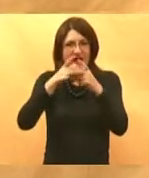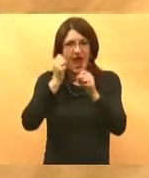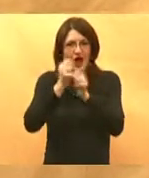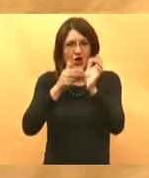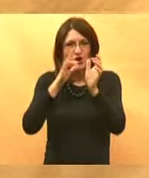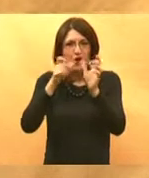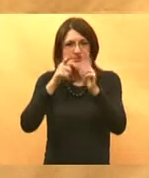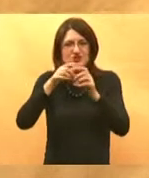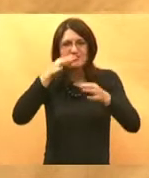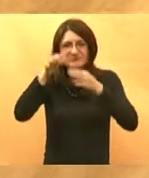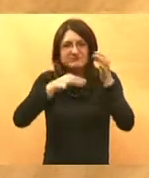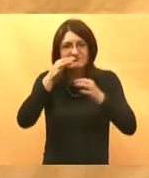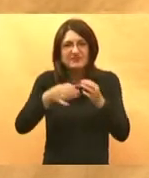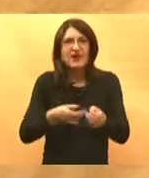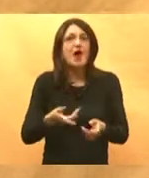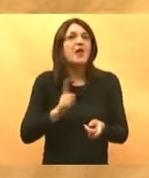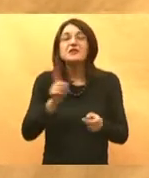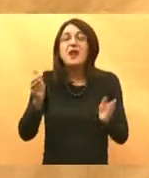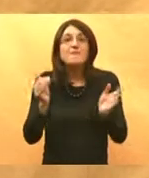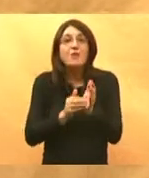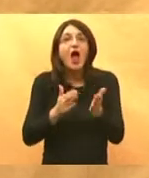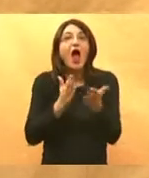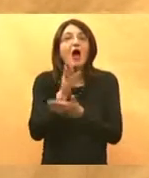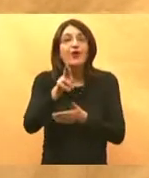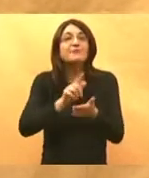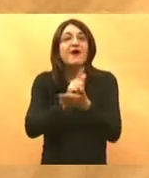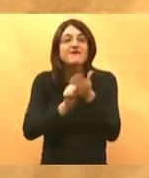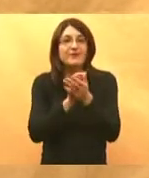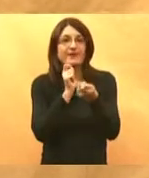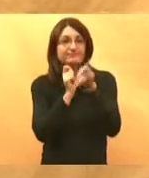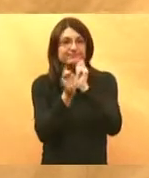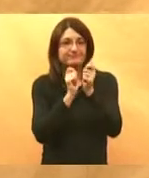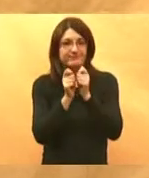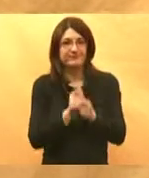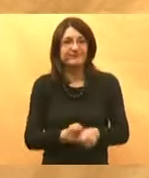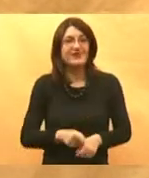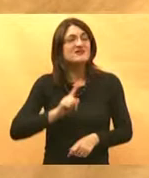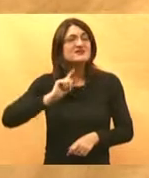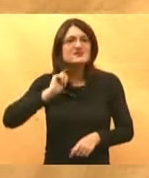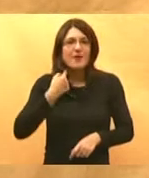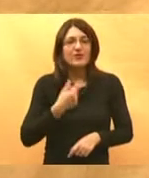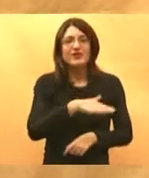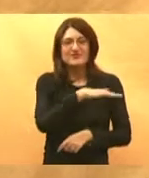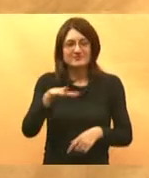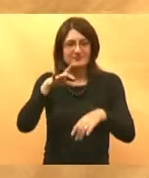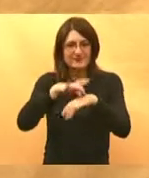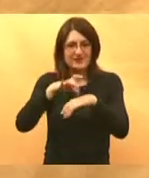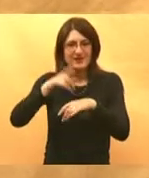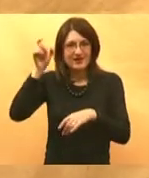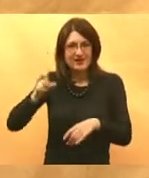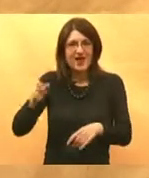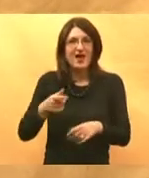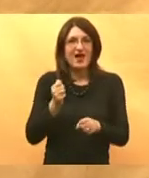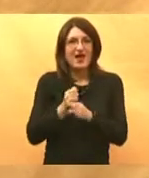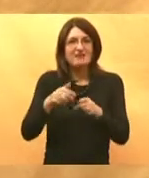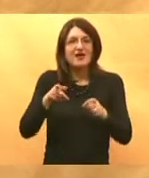stvari ako ima vremena sa čovjekom porazgovarati s druge strane sramotno je da svi lječnici obiteljske medicine rade za tako